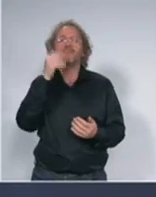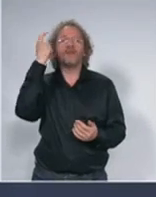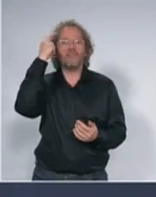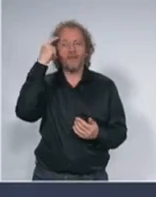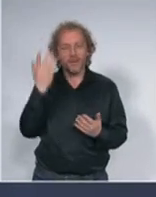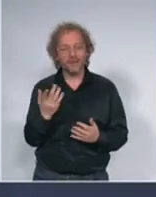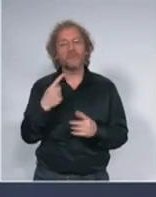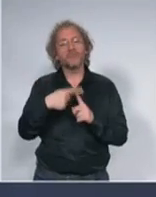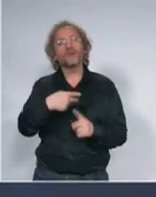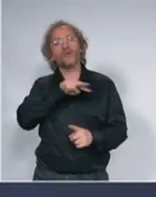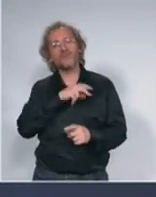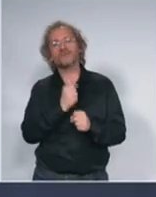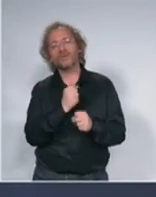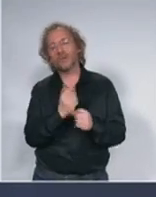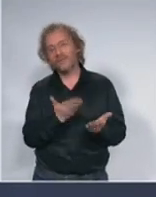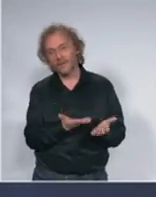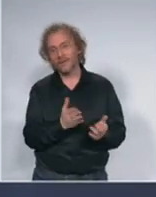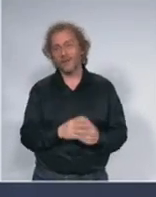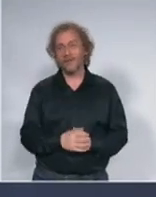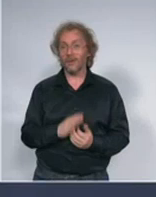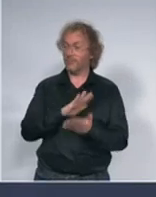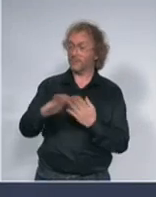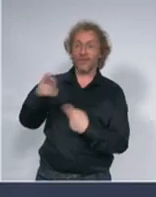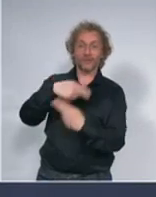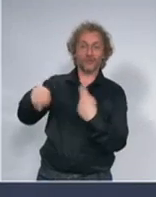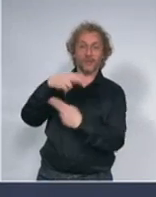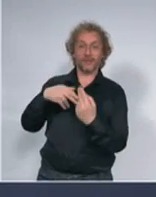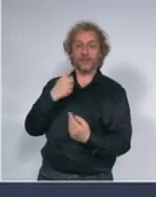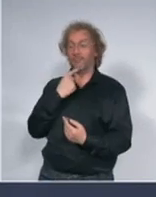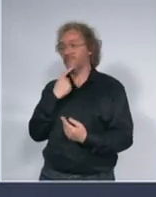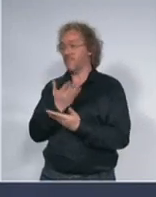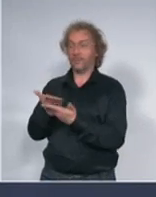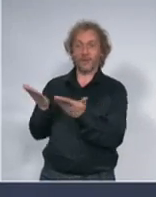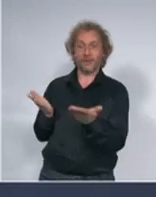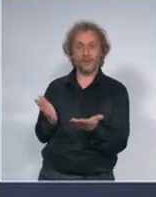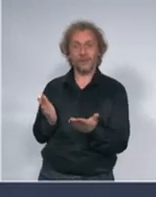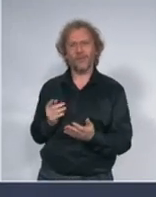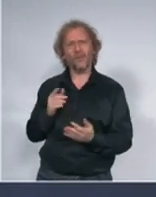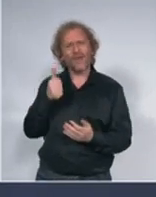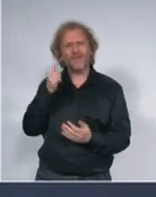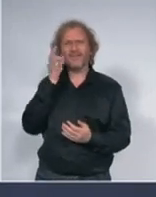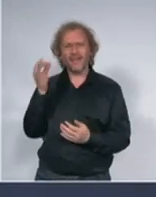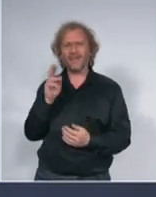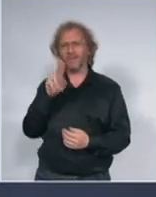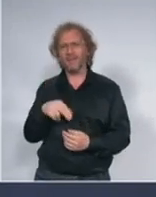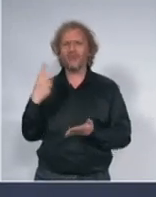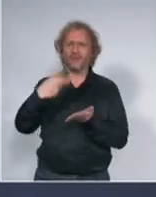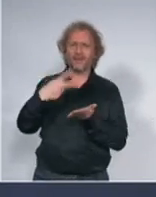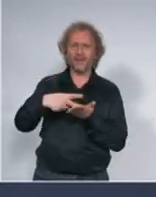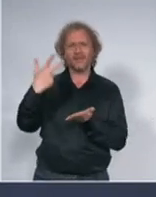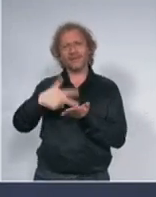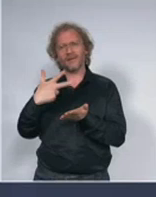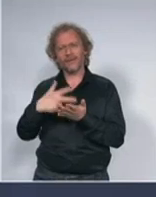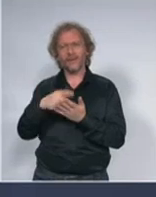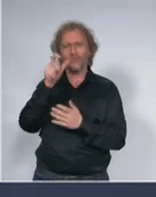uradili da smo pustili da svi kreću kako su se kretali i da kada imamo jednom danu dve hiljade ljudi ili tri hiljade ljudi koji su